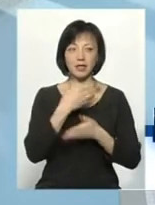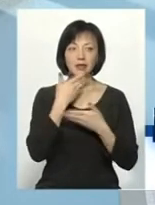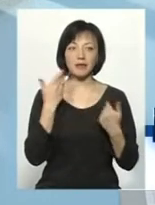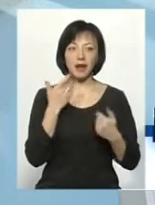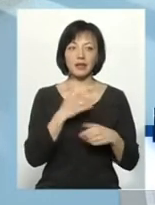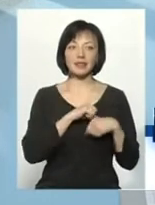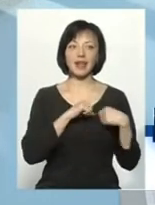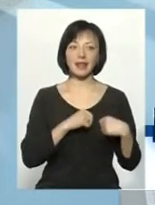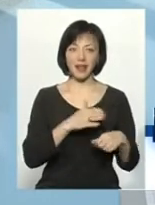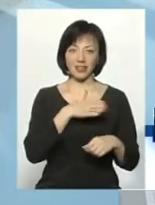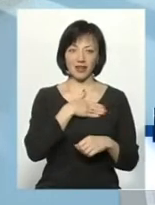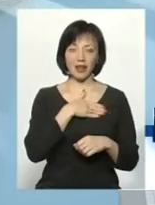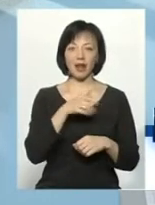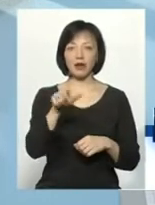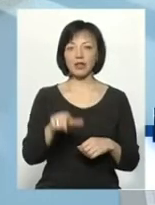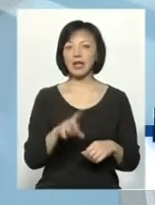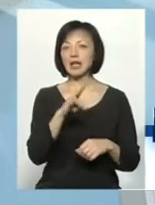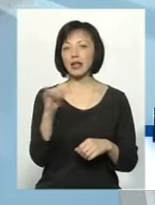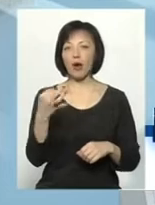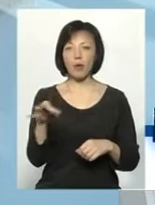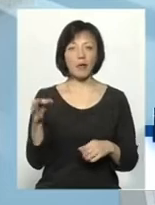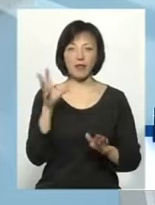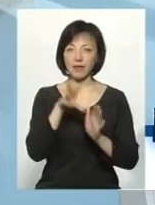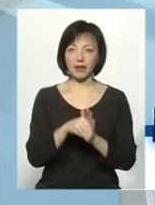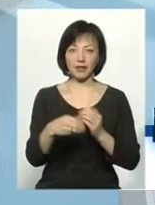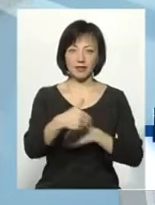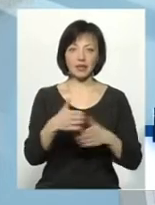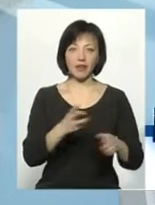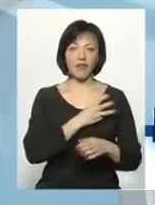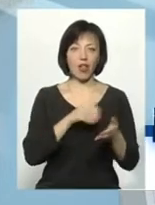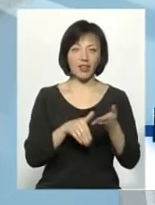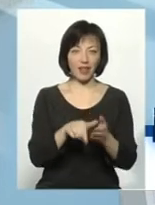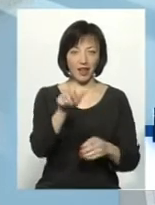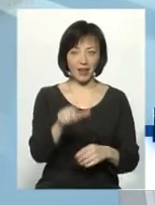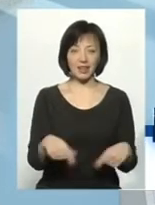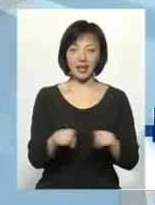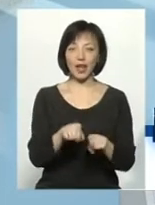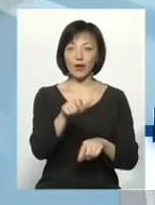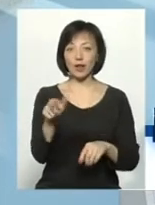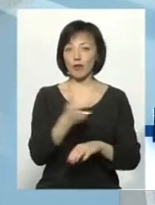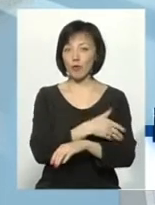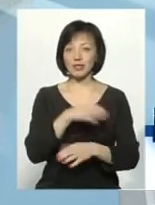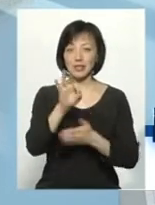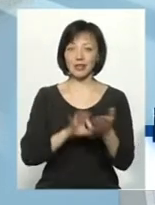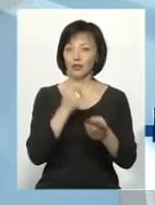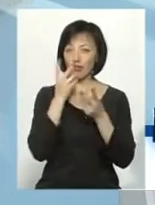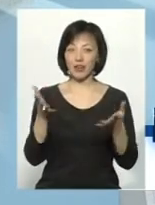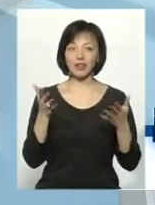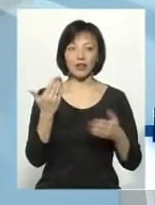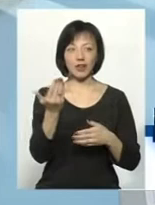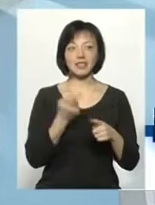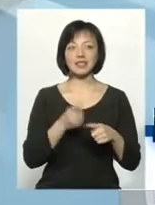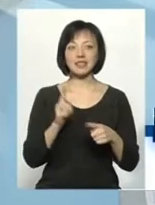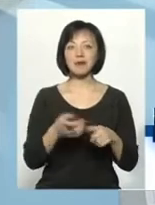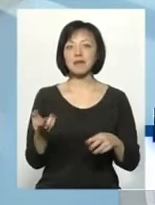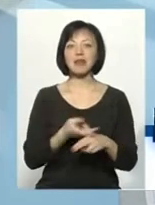сердечка. Людина, яка ані копійки не вкинула в скриньку волонтера. І таких людей в Польщі зразу видно. І кажуть, оце